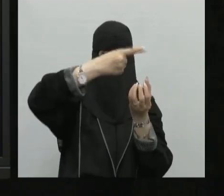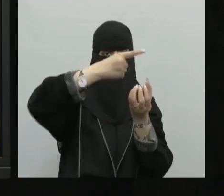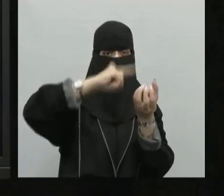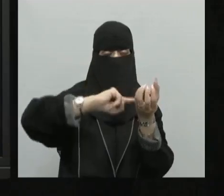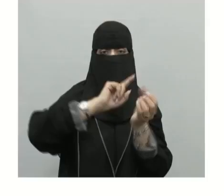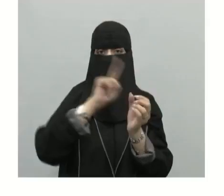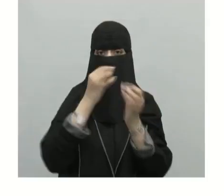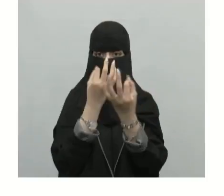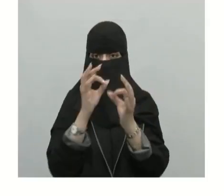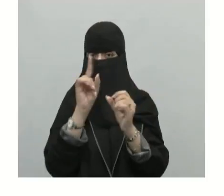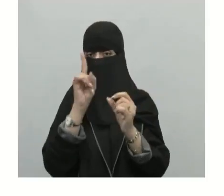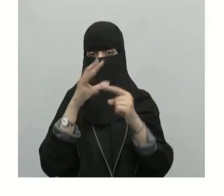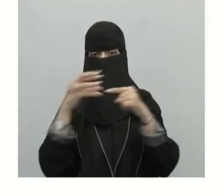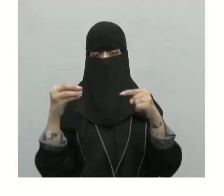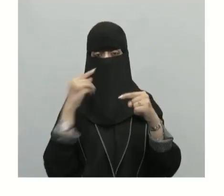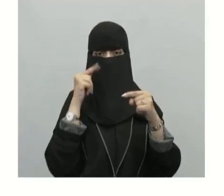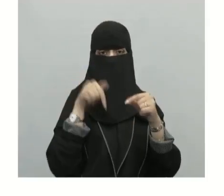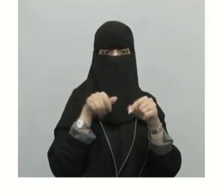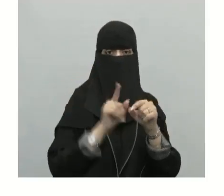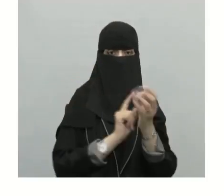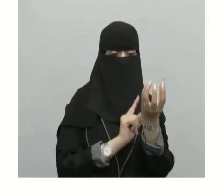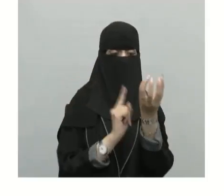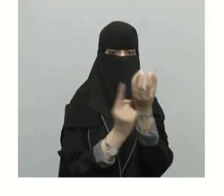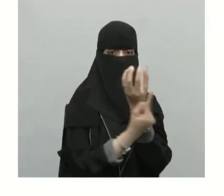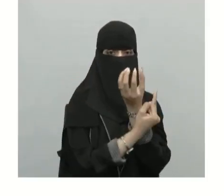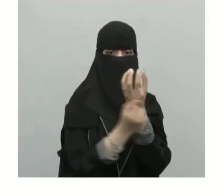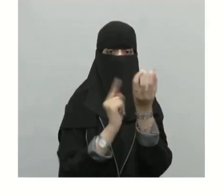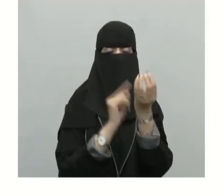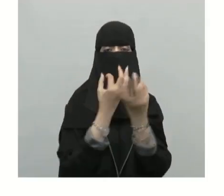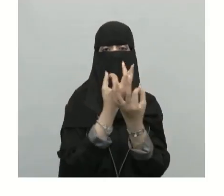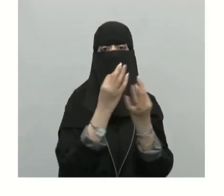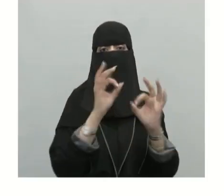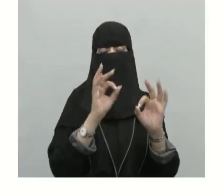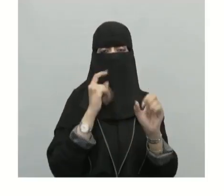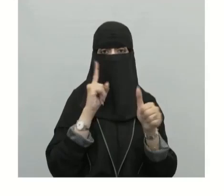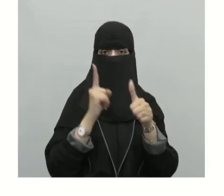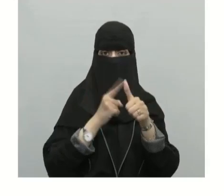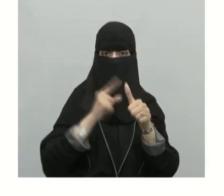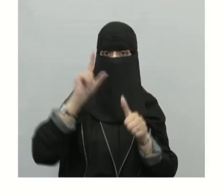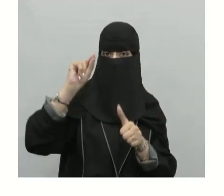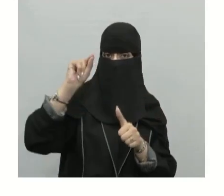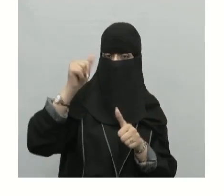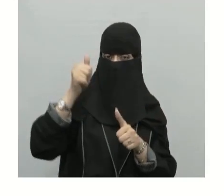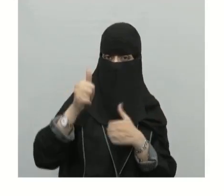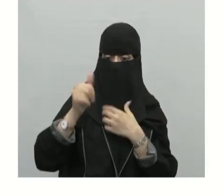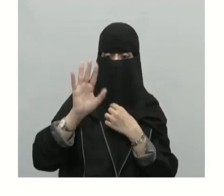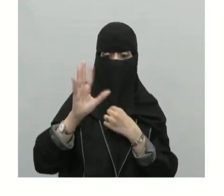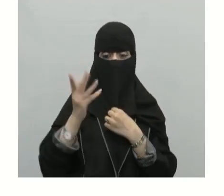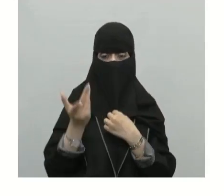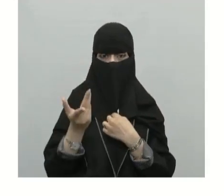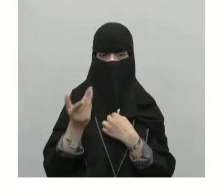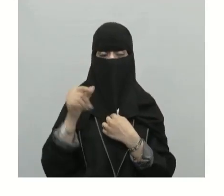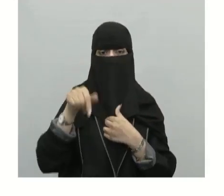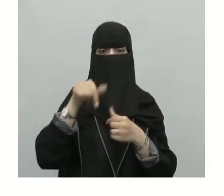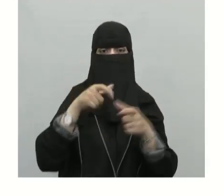غير مكتمل إذن هذه أول خاصية أو ميزة تميز